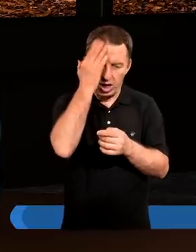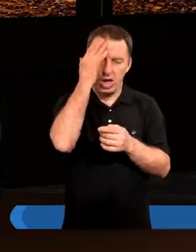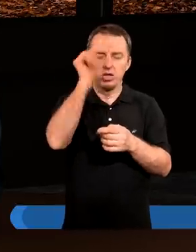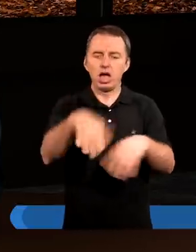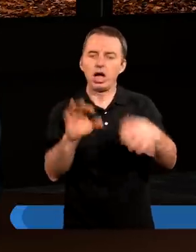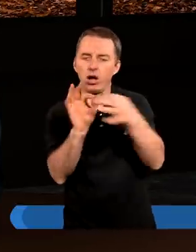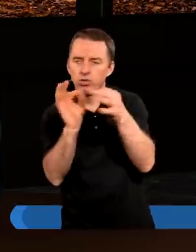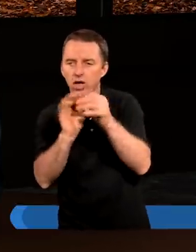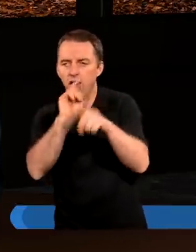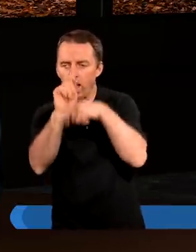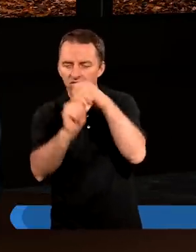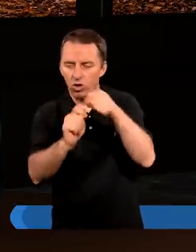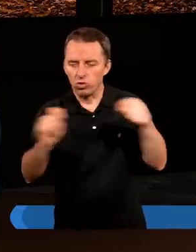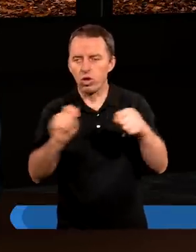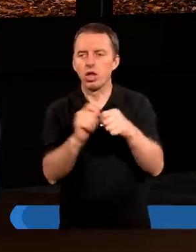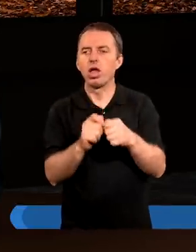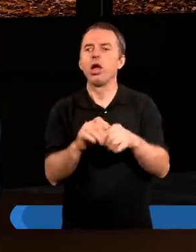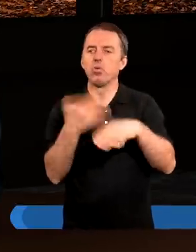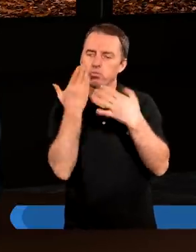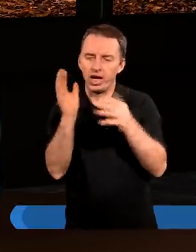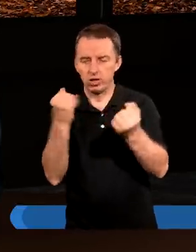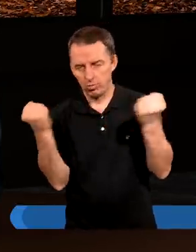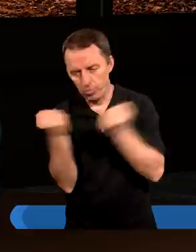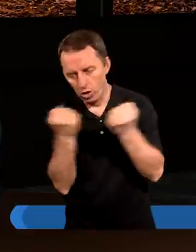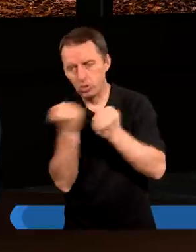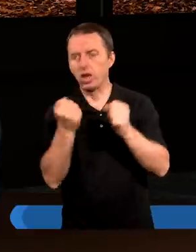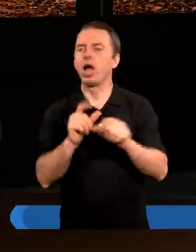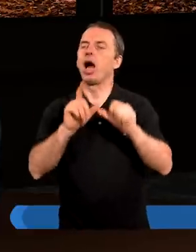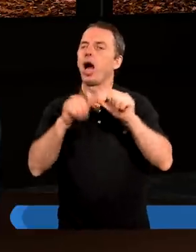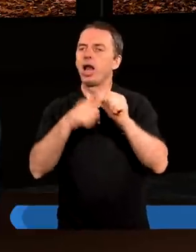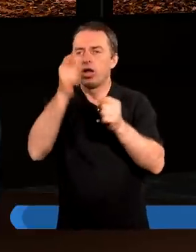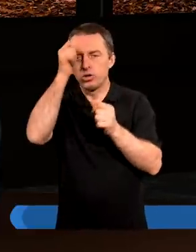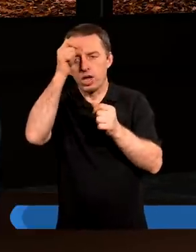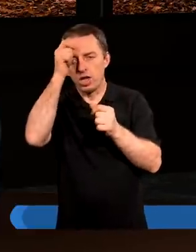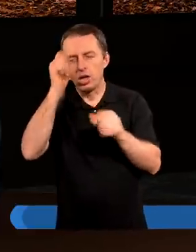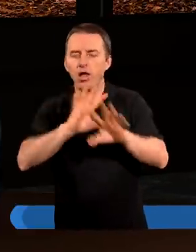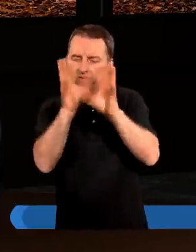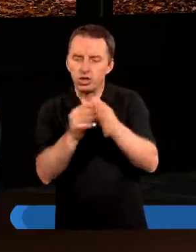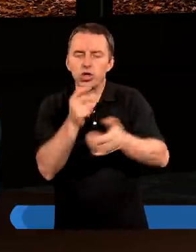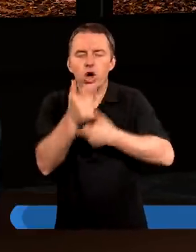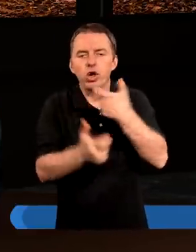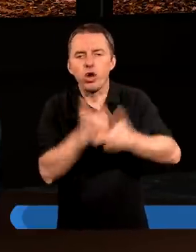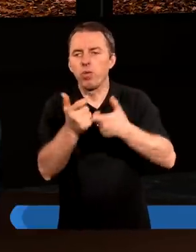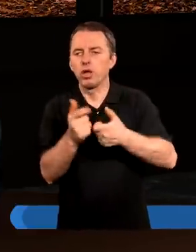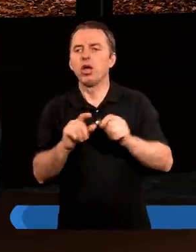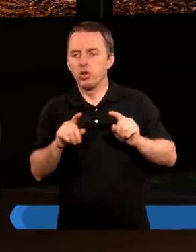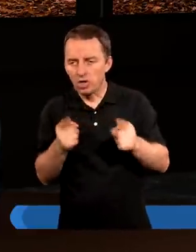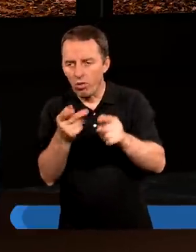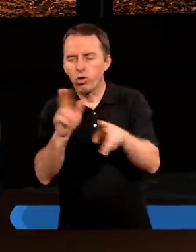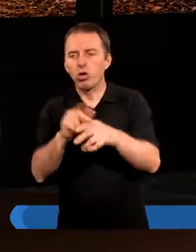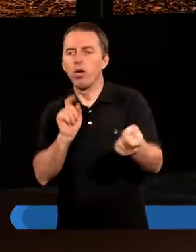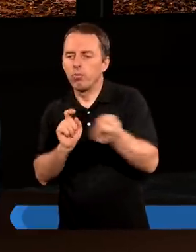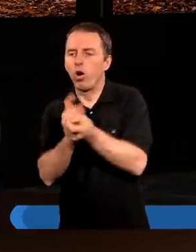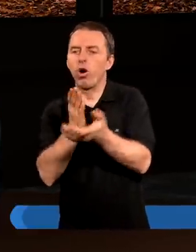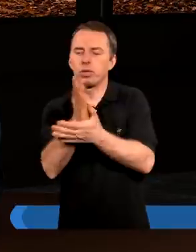relacje nawiązujemy coraz mocniejsze, ale szatan wszystko robi, działa również